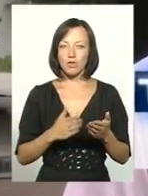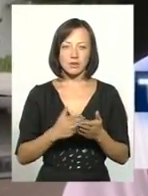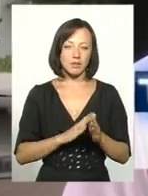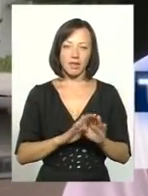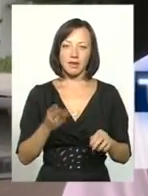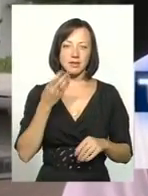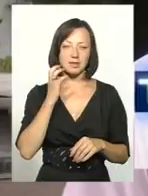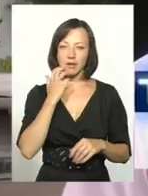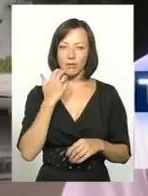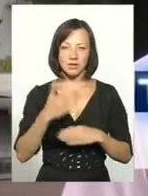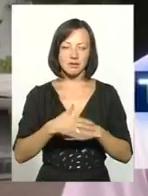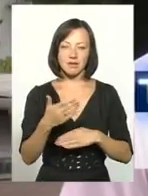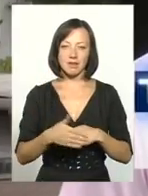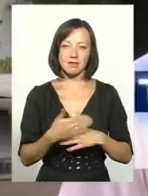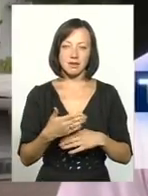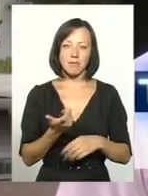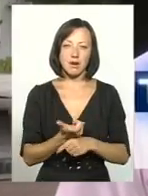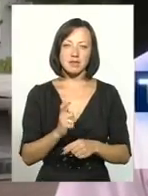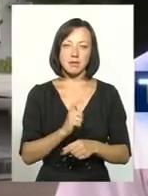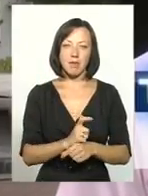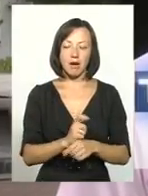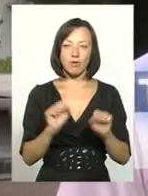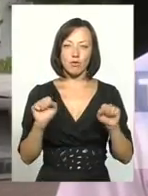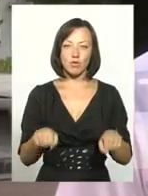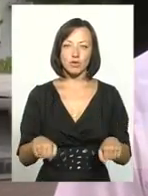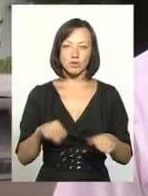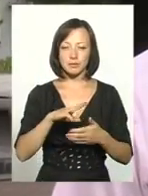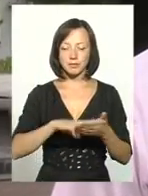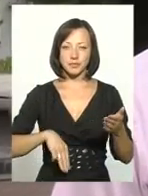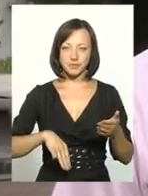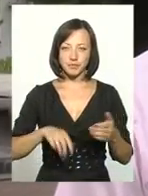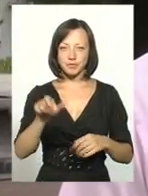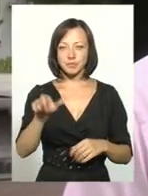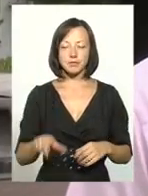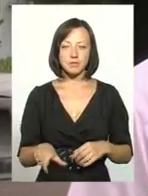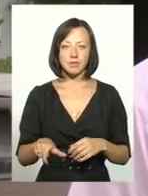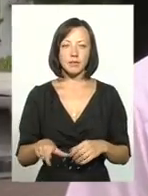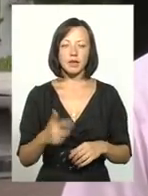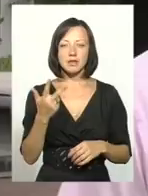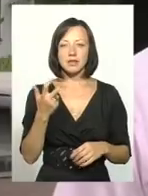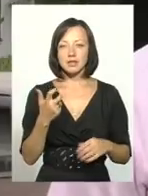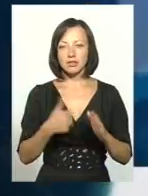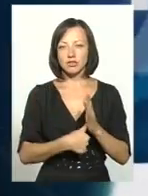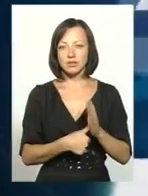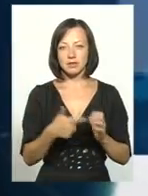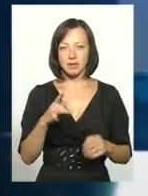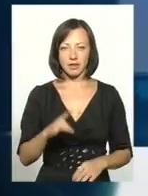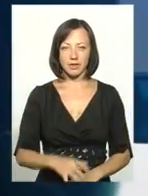серйозна фінансова санкція, тому що максимально ми на посадову особу можемо накласти штраф в 306 гривень.